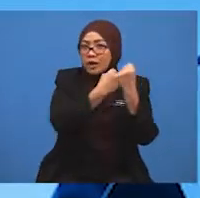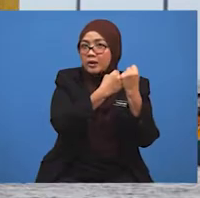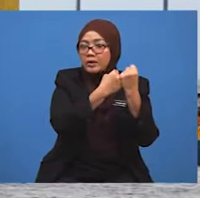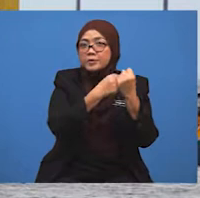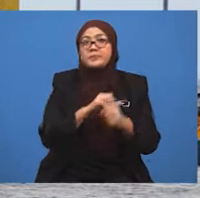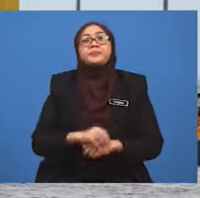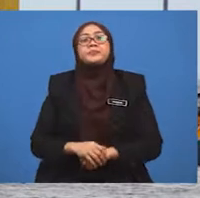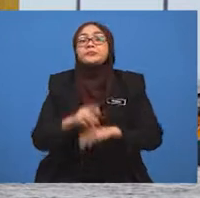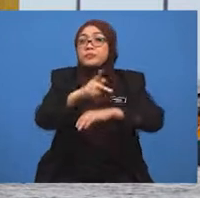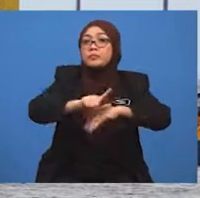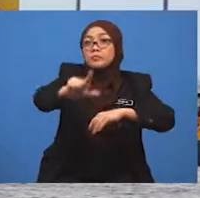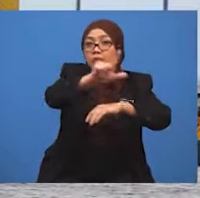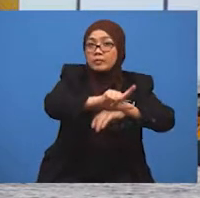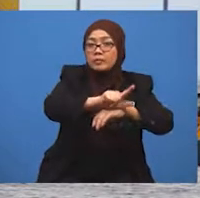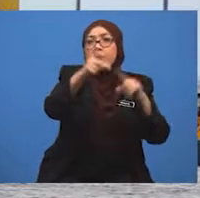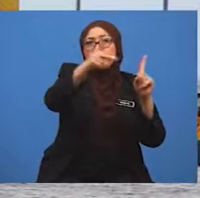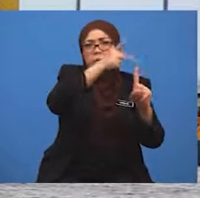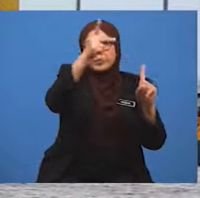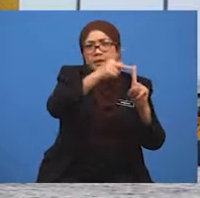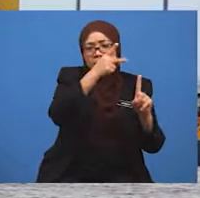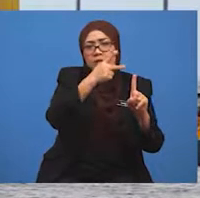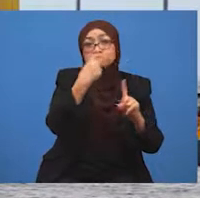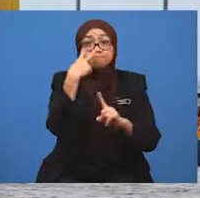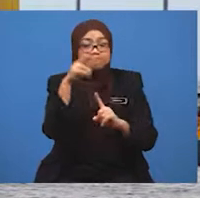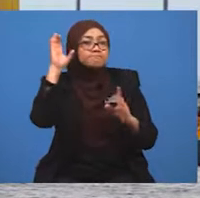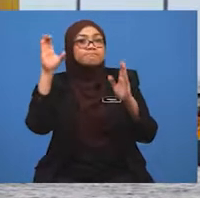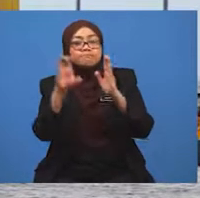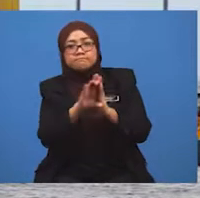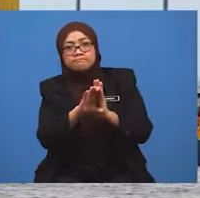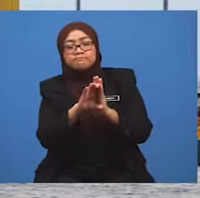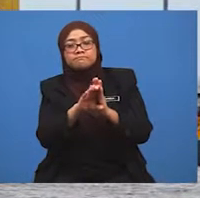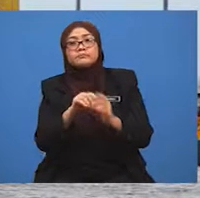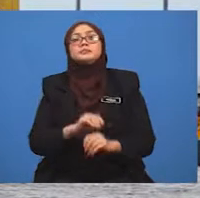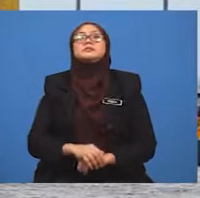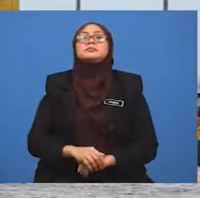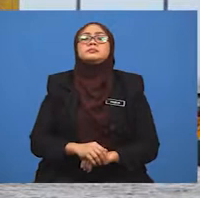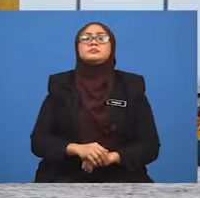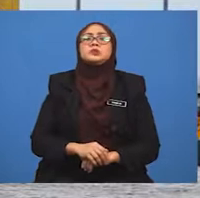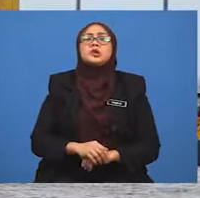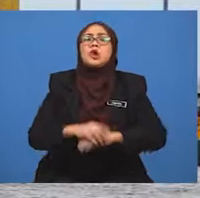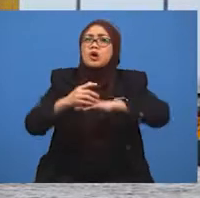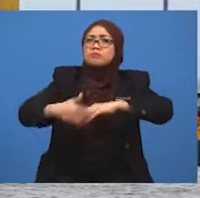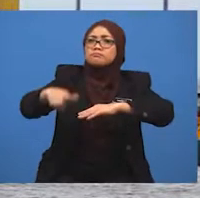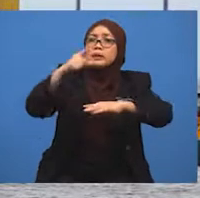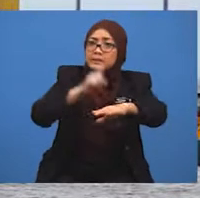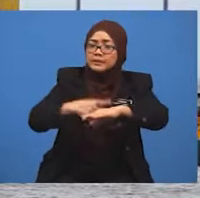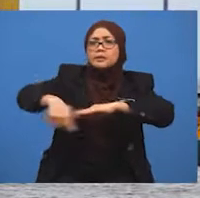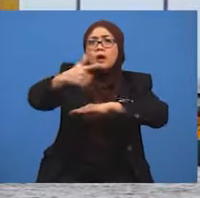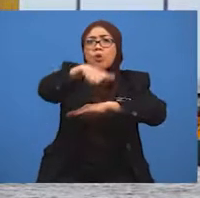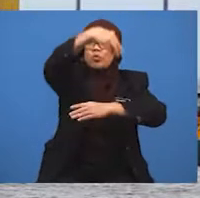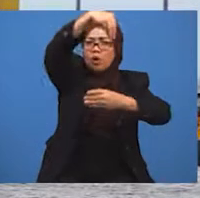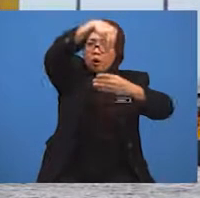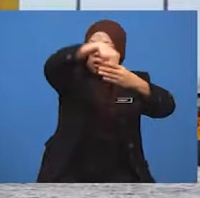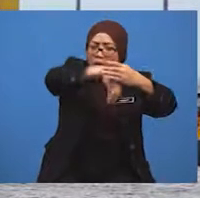Pelabuhan Pulau Pinang. Ia merupakan pelabuhan laut dalam dan merupakan